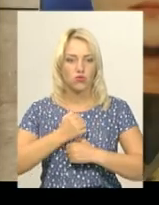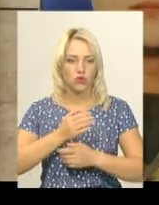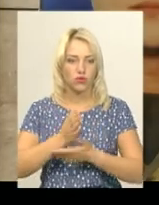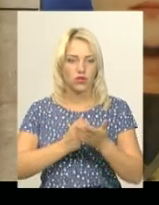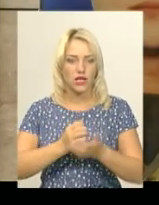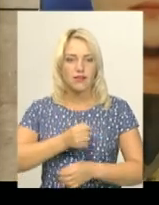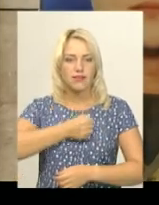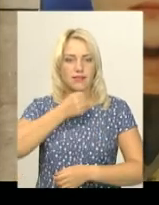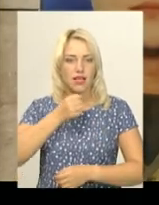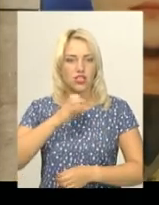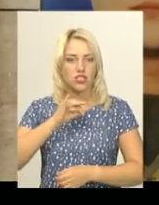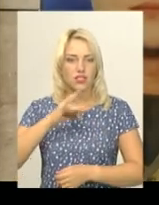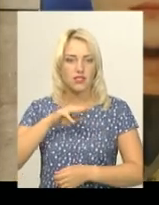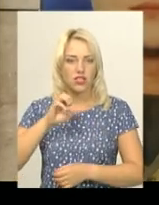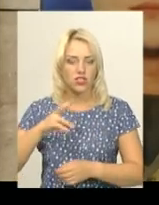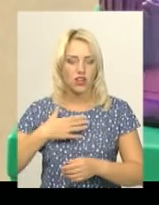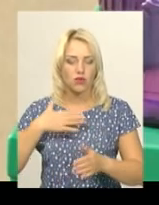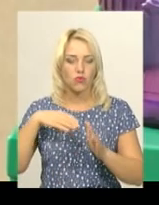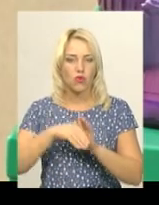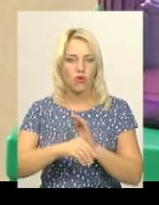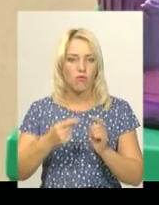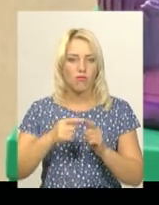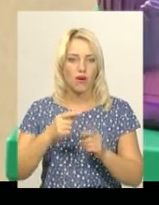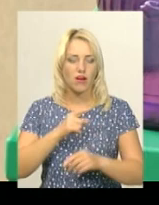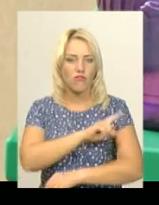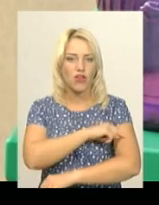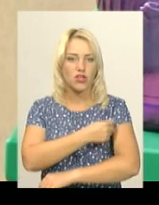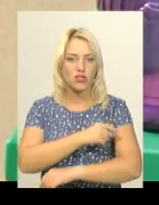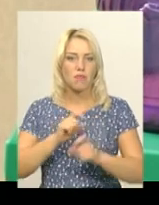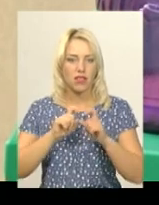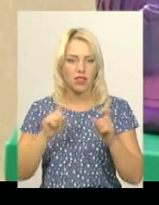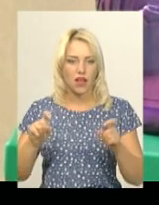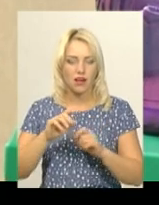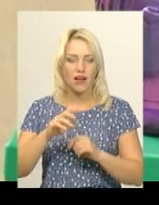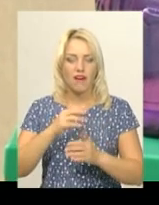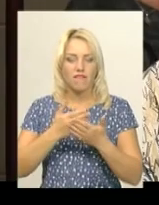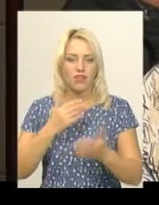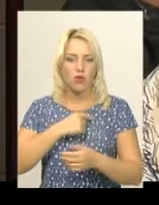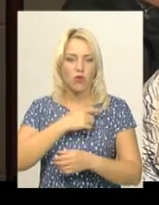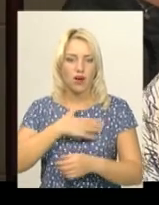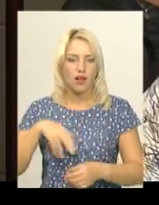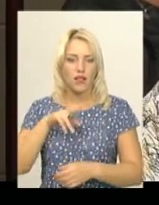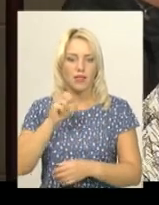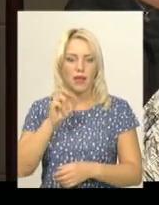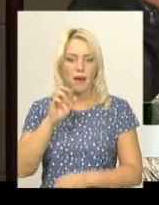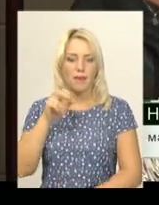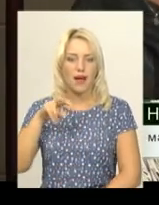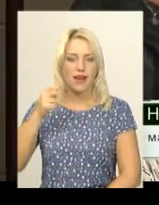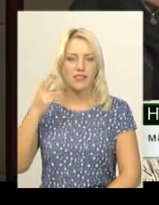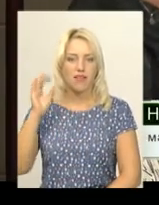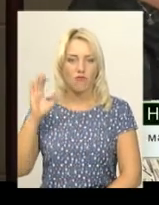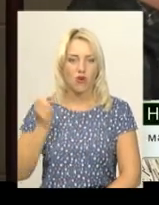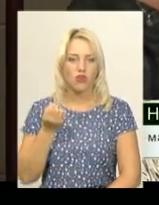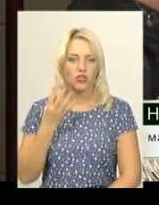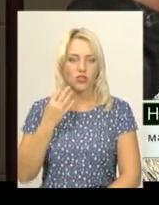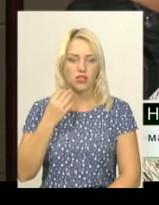Старший сержант Руслан Ліщук помер в шпиталі від отриманих поранень під Дебальцем в 2014-му. 17-го жодня